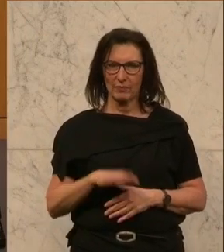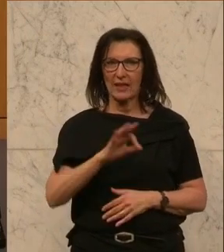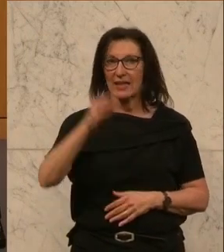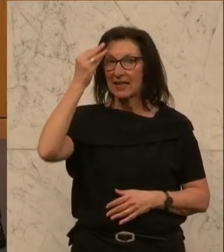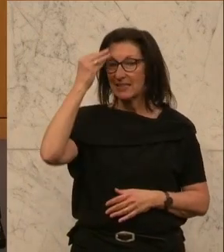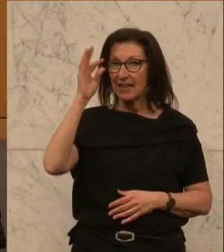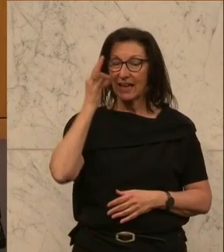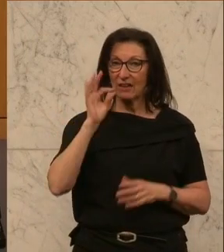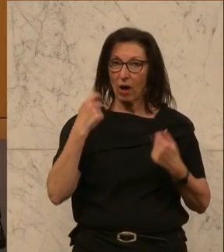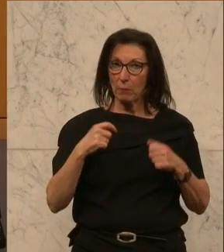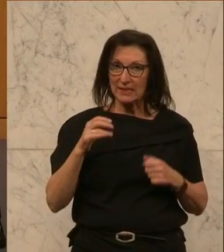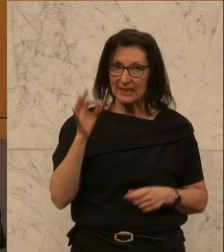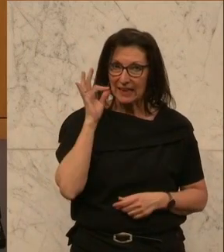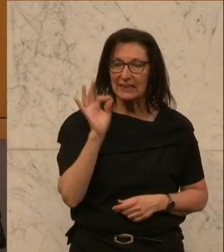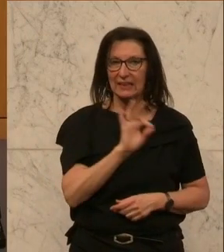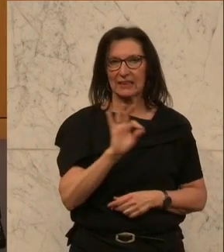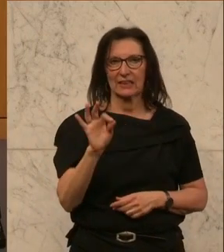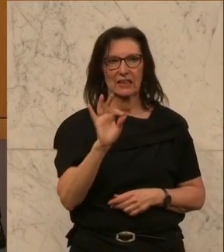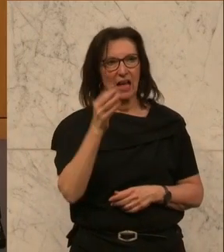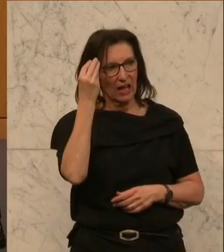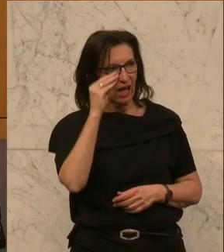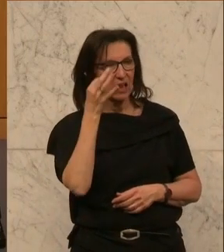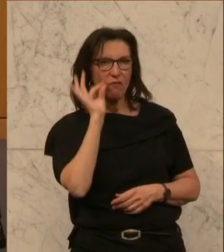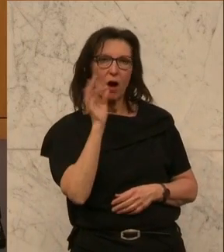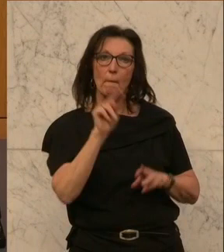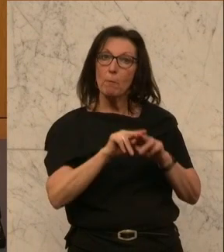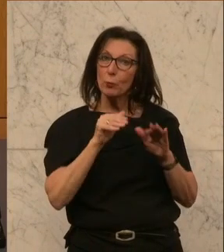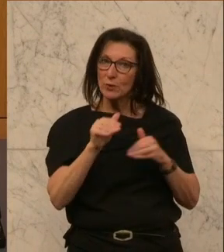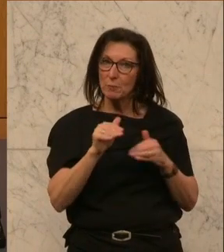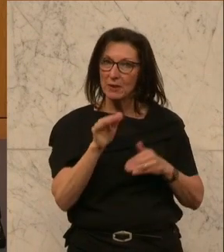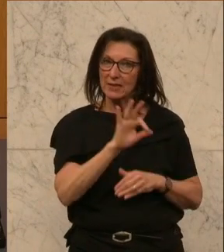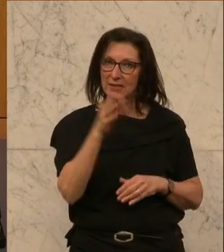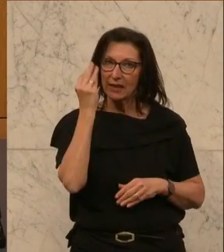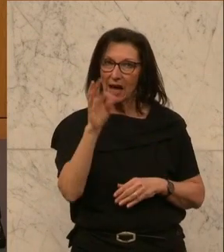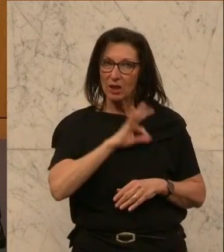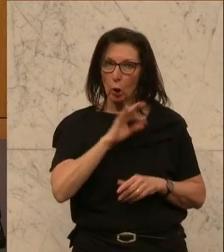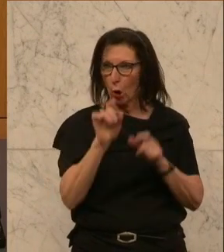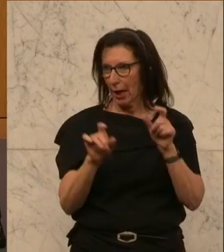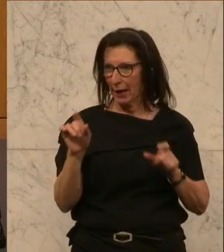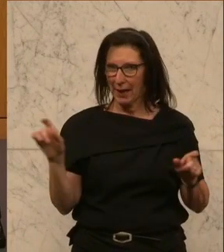Und am Wort Lukas Brandweiner, ÖVP. Werte Kolleginnen und Kollegen,